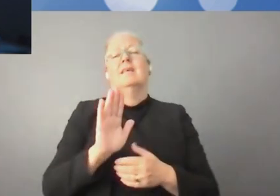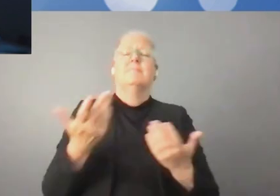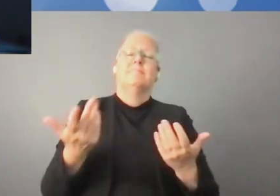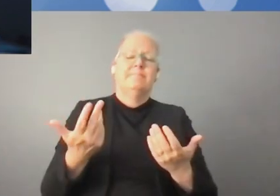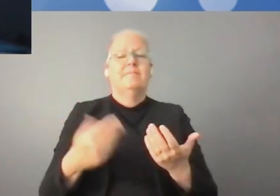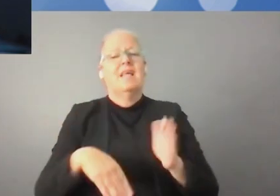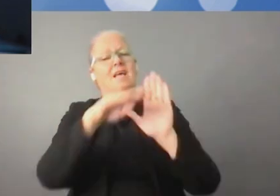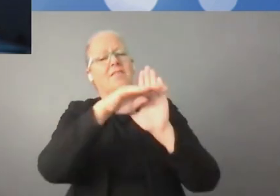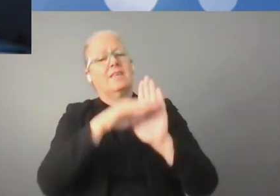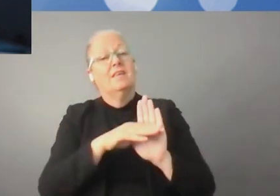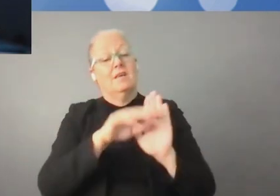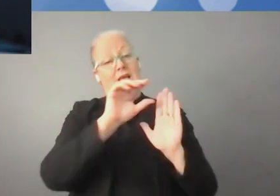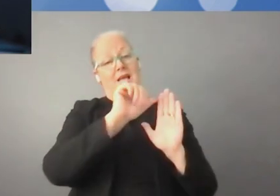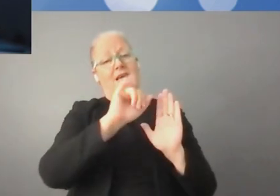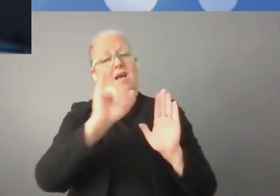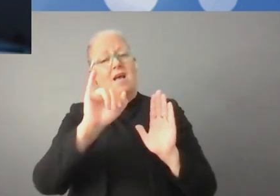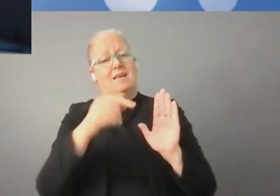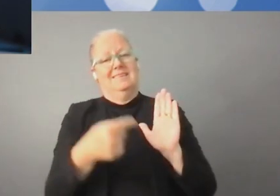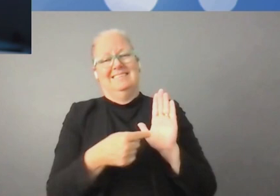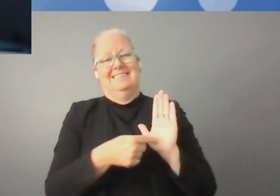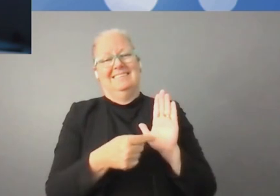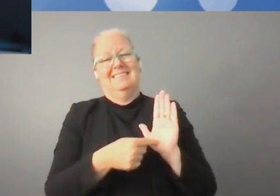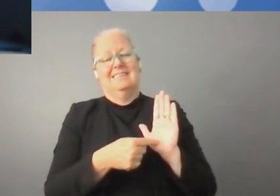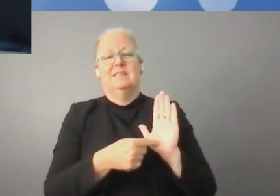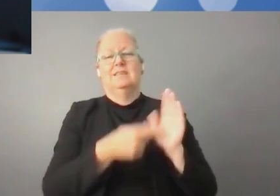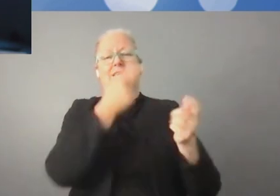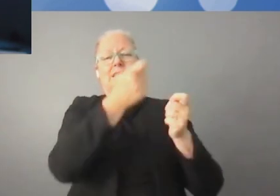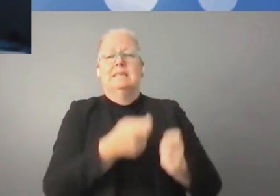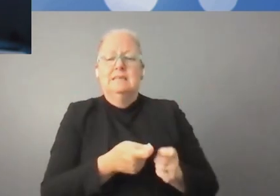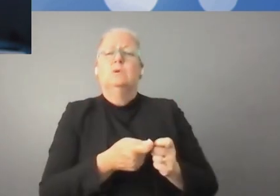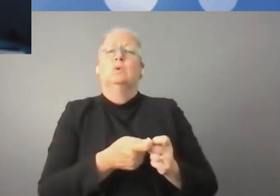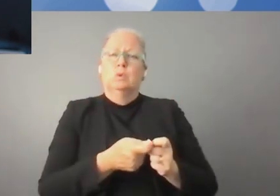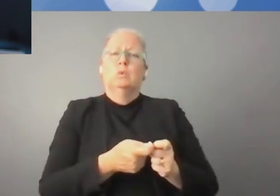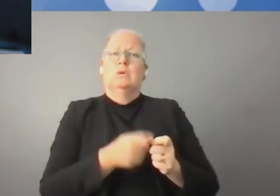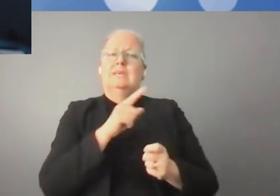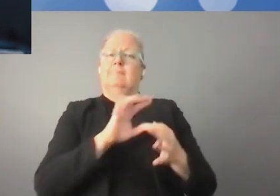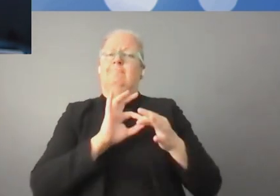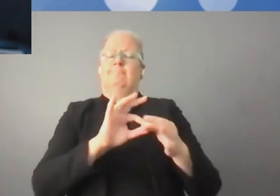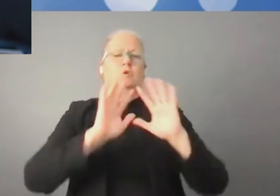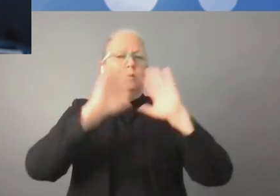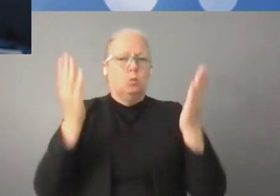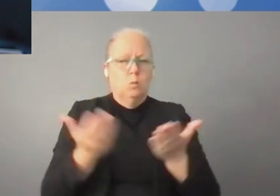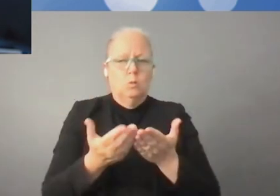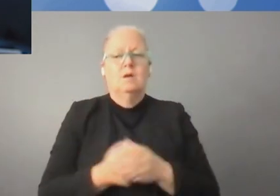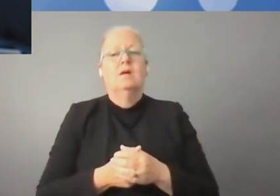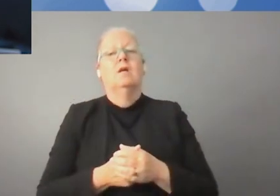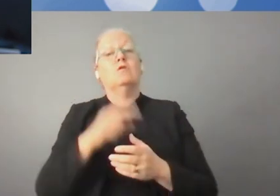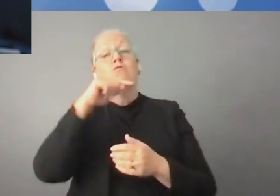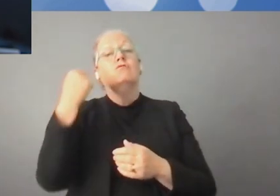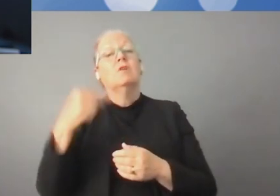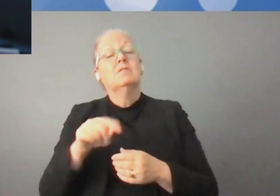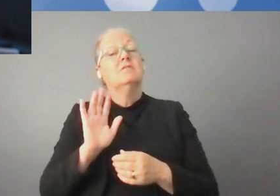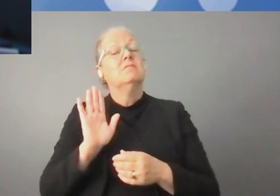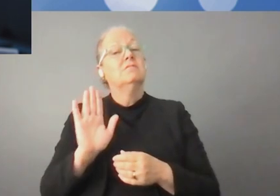important de mettre en place des solutions qui reposent sur l'intelligence artificielle dans l'économie. Les questions éthiques sont